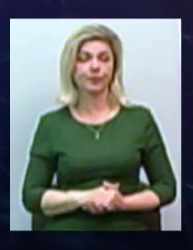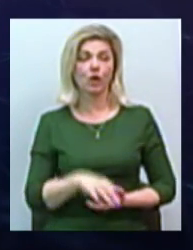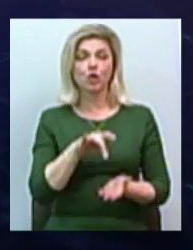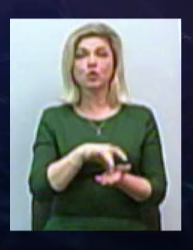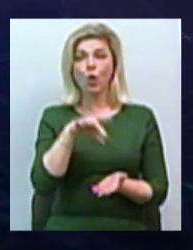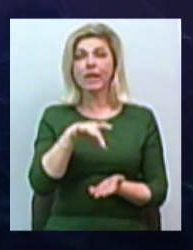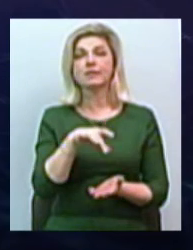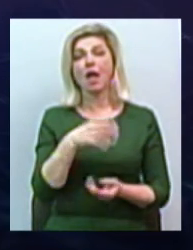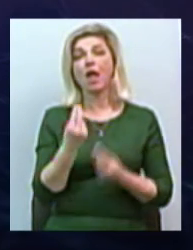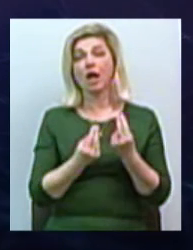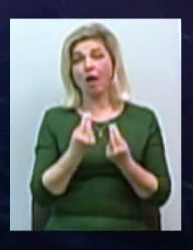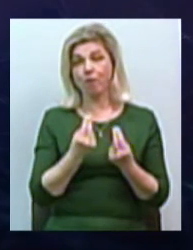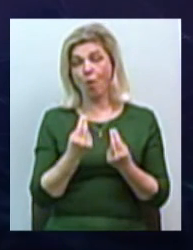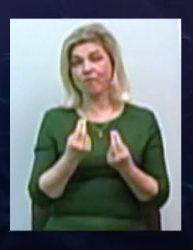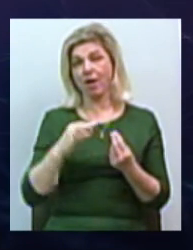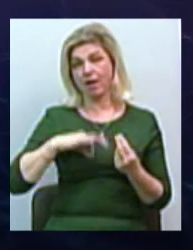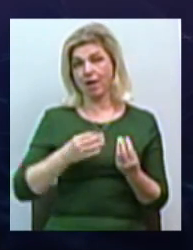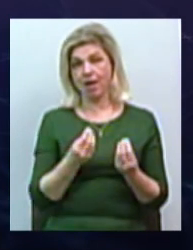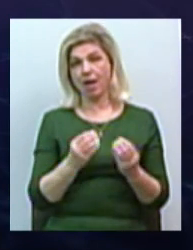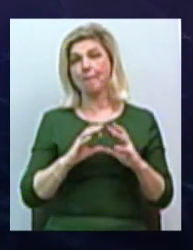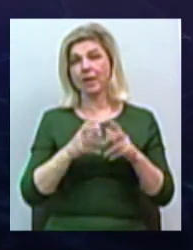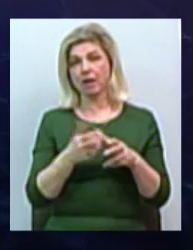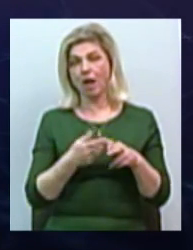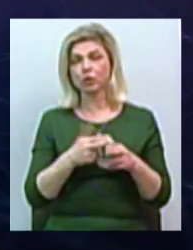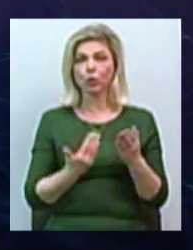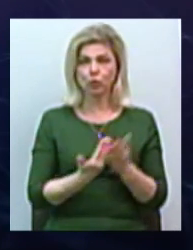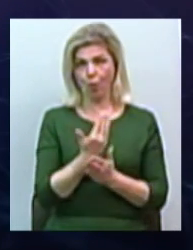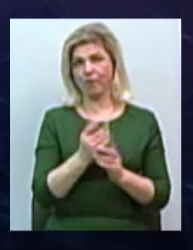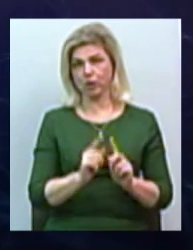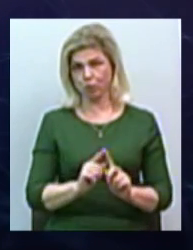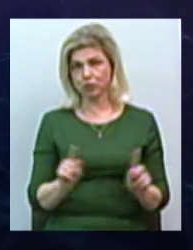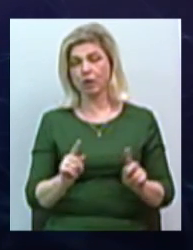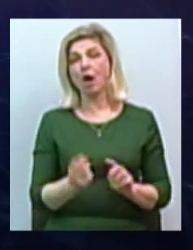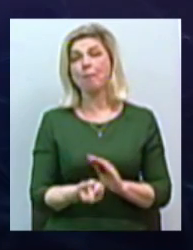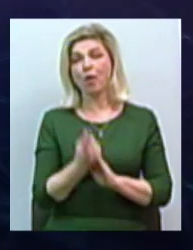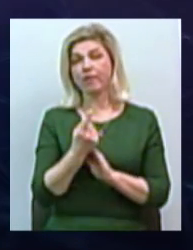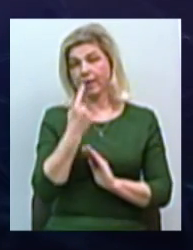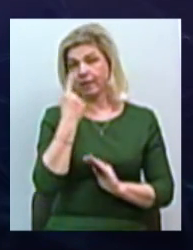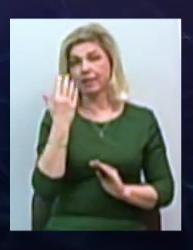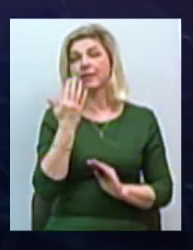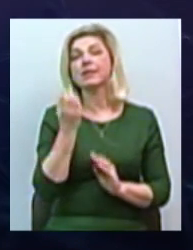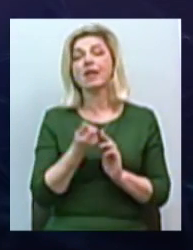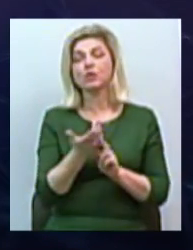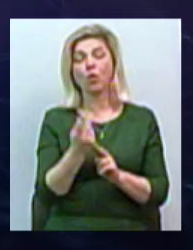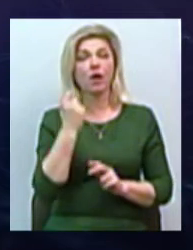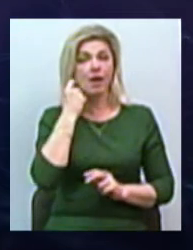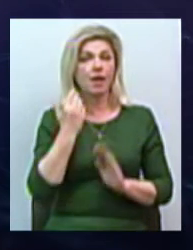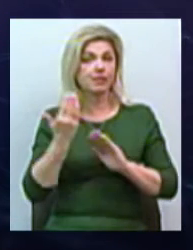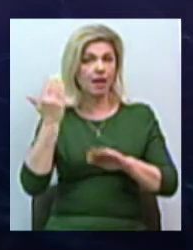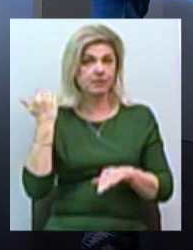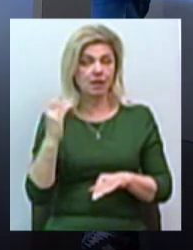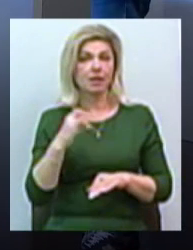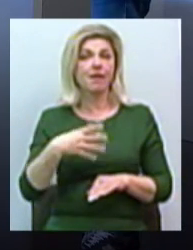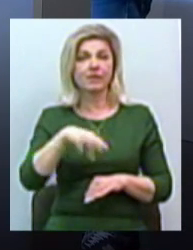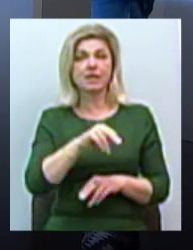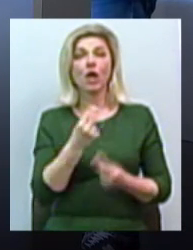ігрового міра. Т.е. це нова жемчужина, яка з'явилась буквально нескільки років тому, і всі ігромани со